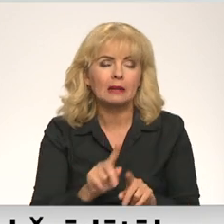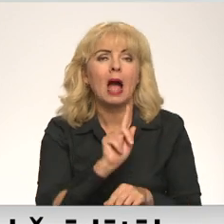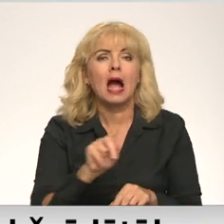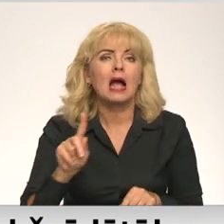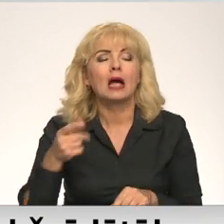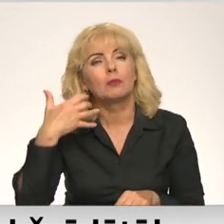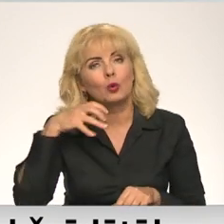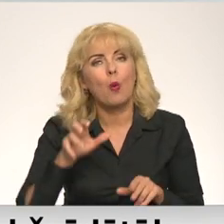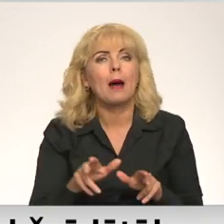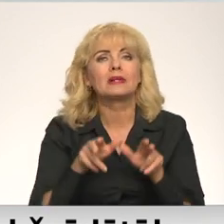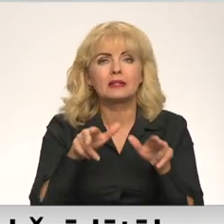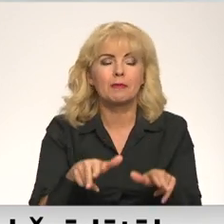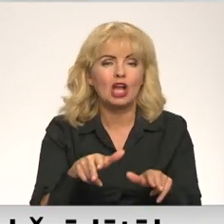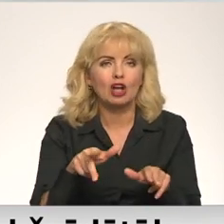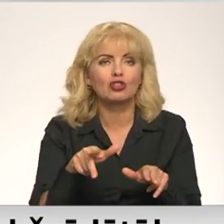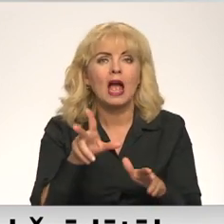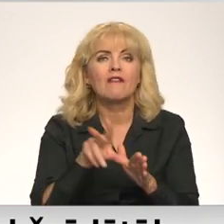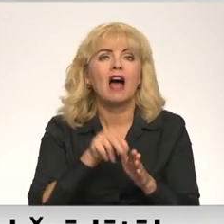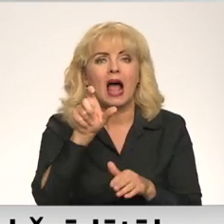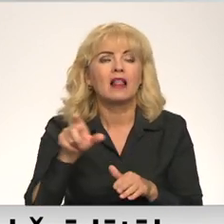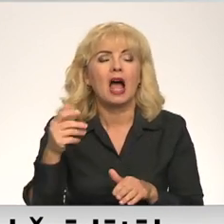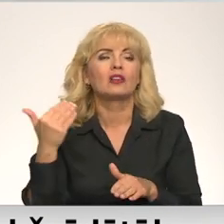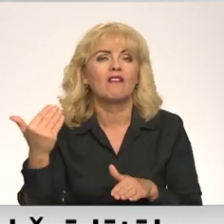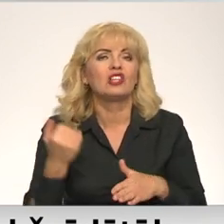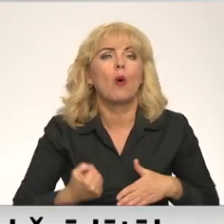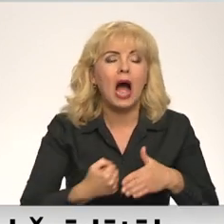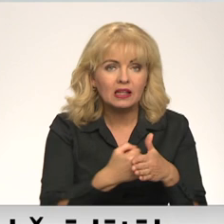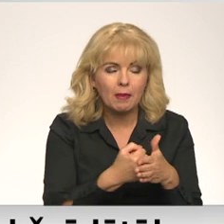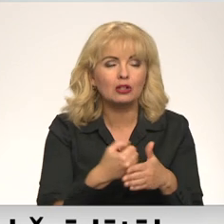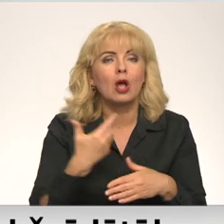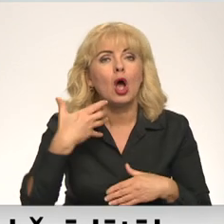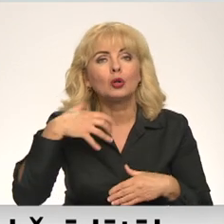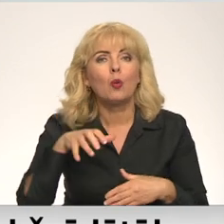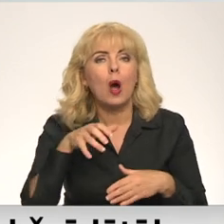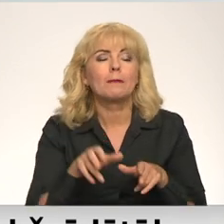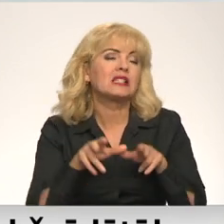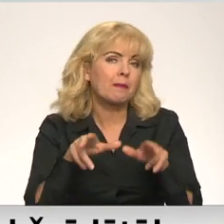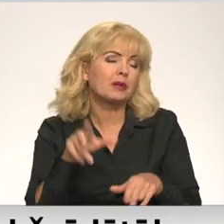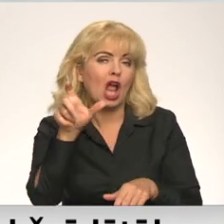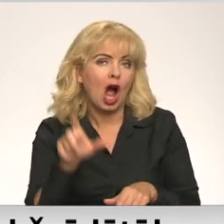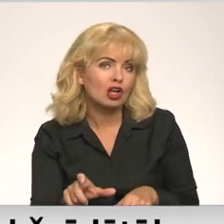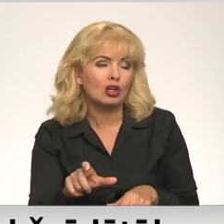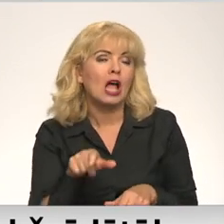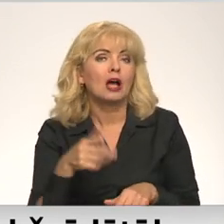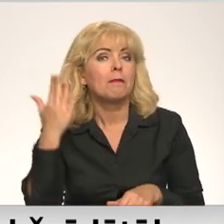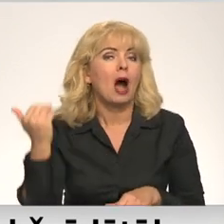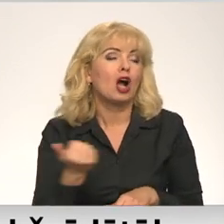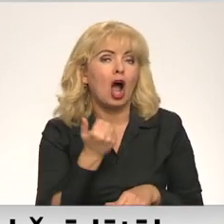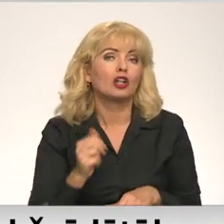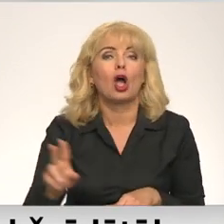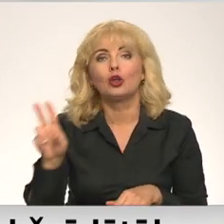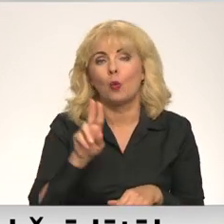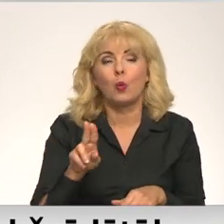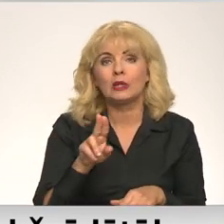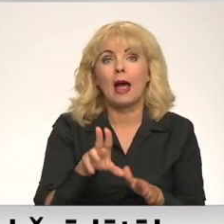priekšsādātājiem, tas ir vēlētāji atbalsts. Domas priekšsādātājs šī pagājušā gada jūnija